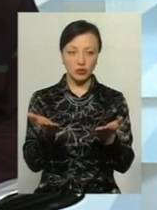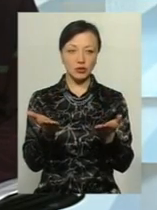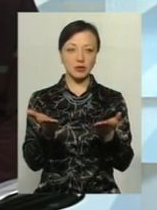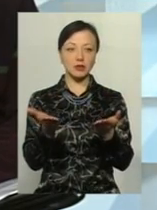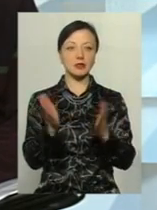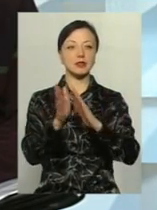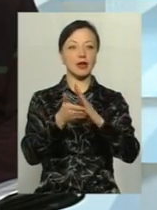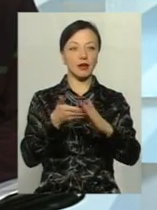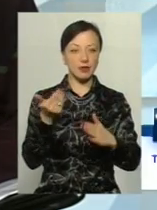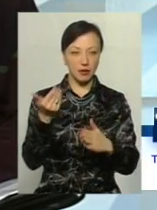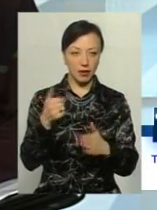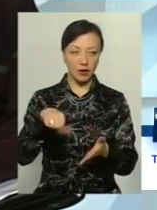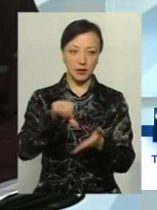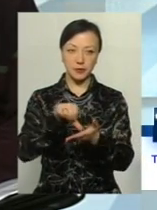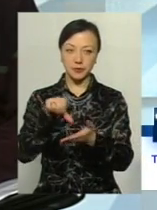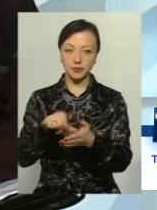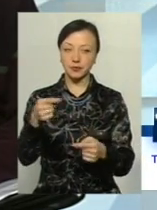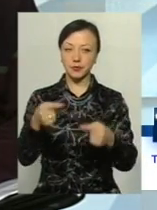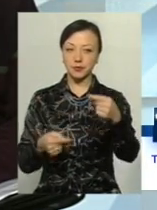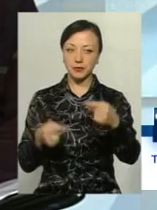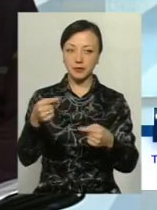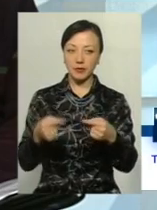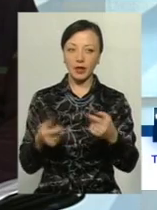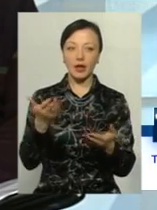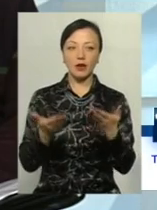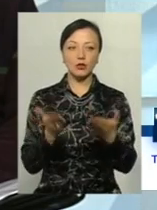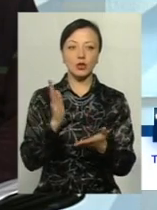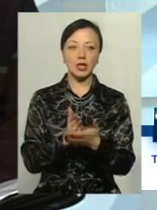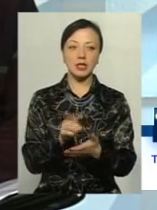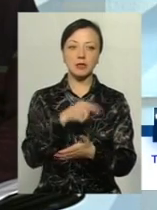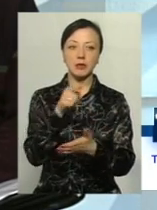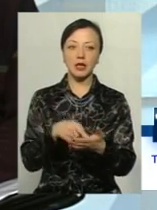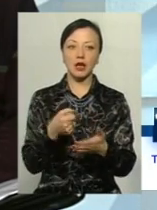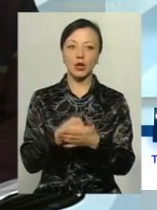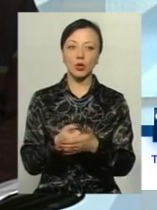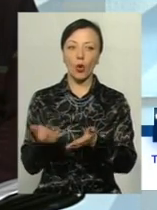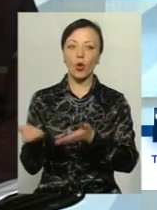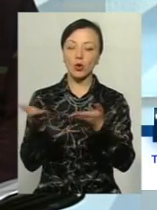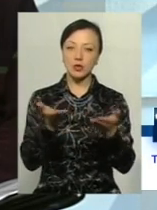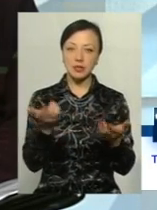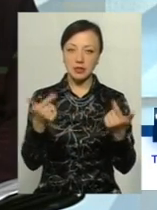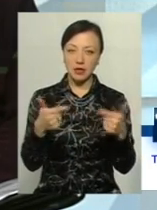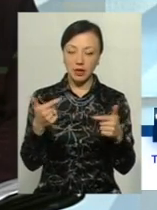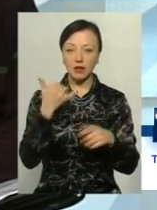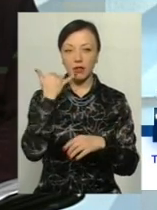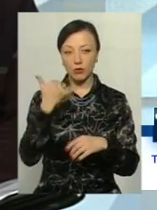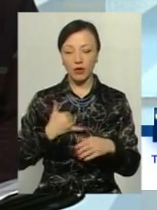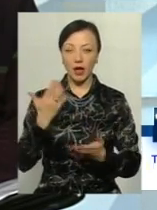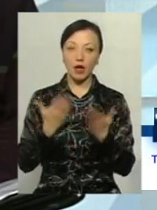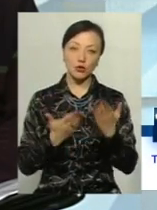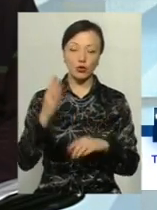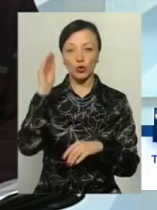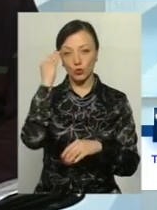закликаю брати участь у дискусії. Якщо є запитання до гостей, ставити їх, телефонувати. Якщо ж є